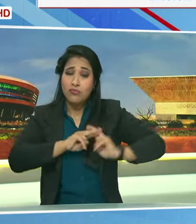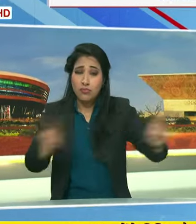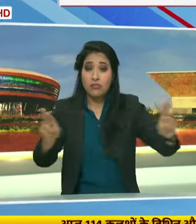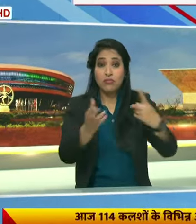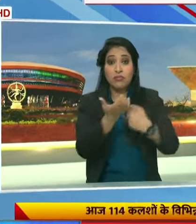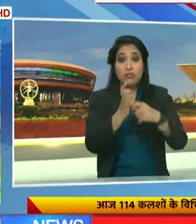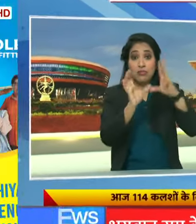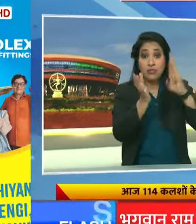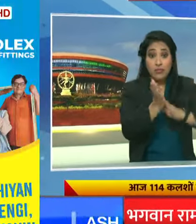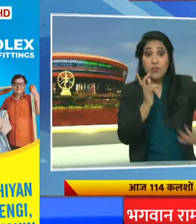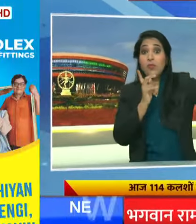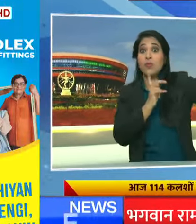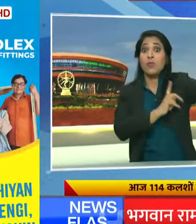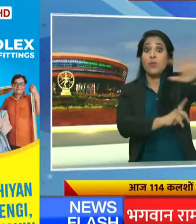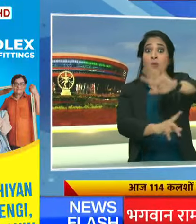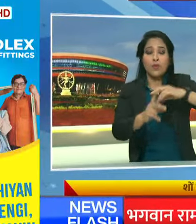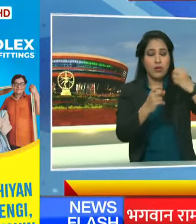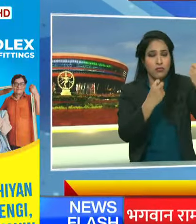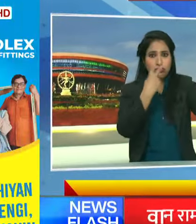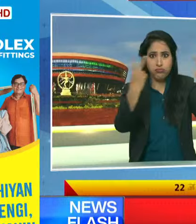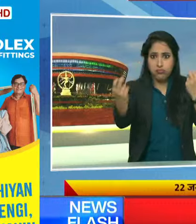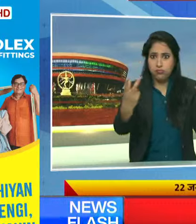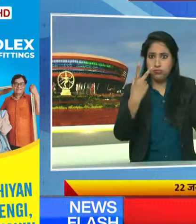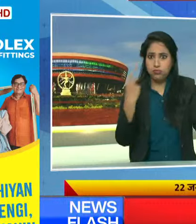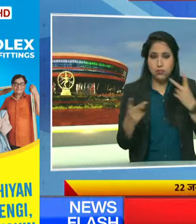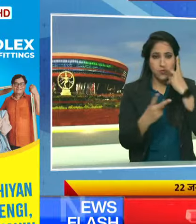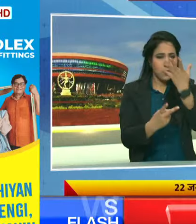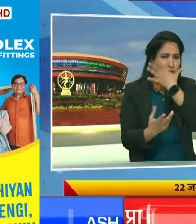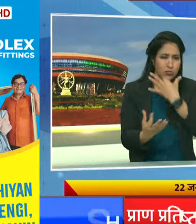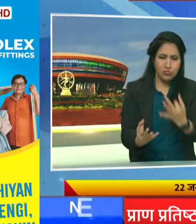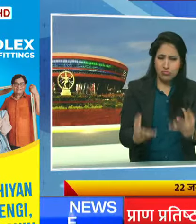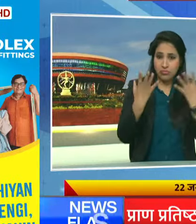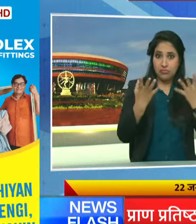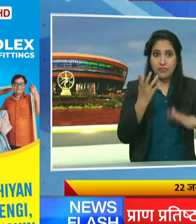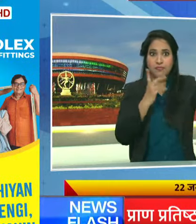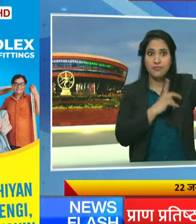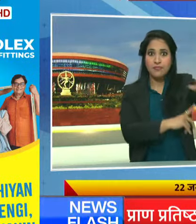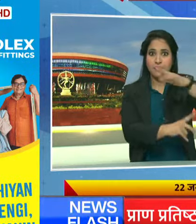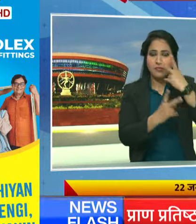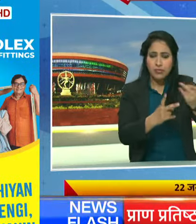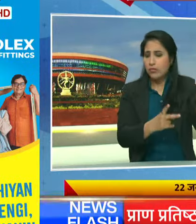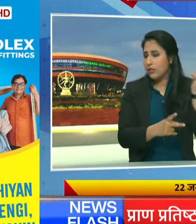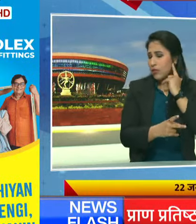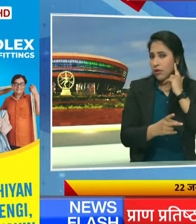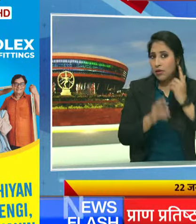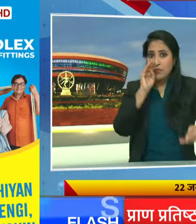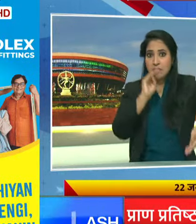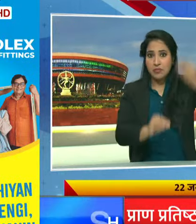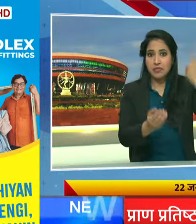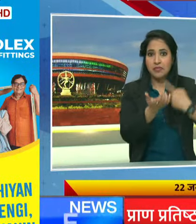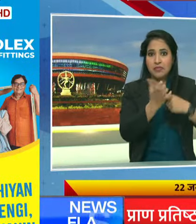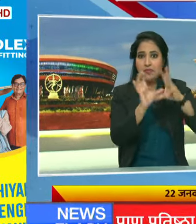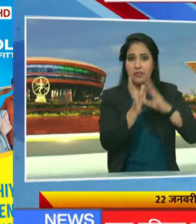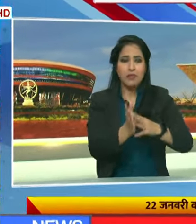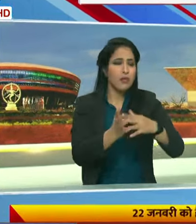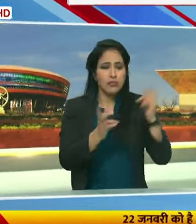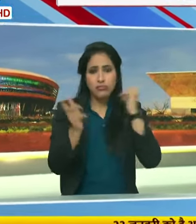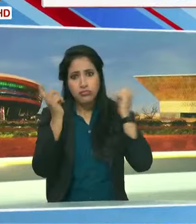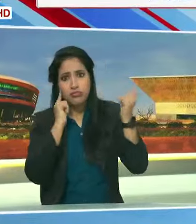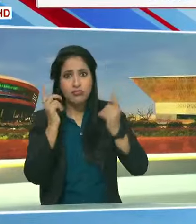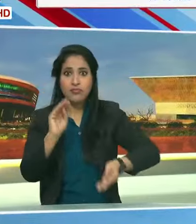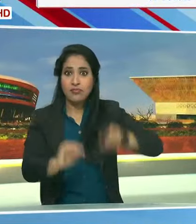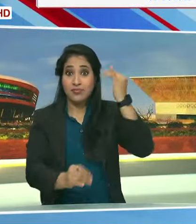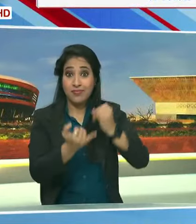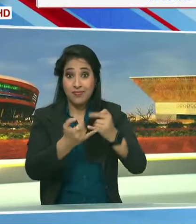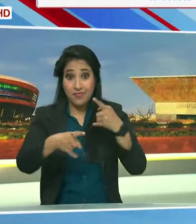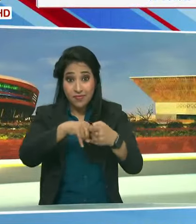नगरी रोशनी से जगमगा उठी है, हर तरफ राम धुन बज रही है शनिवार को वास्तु पूजा